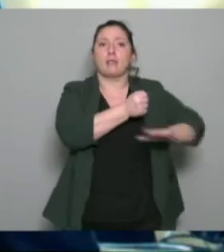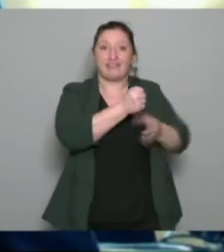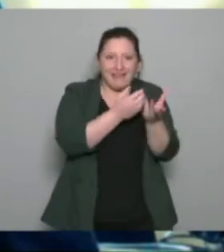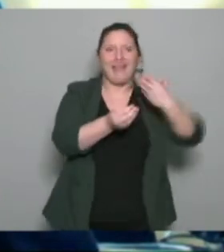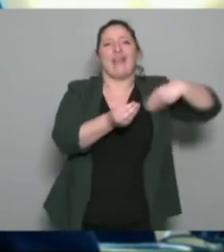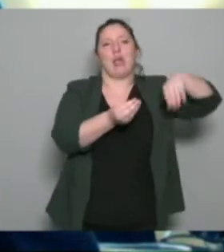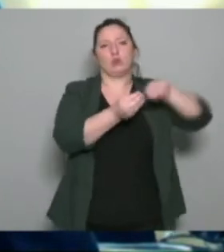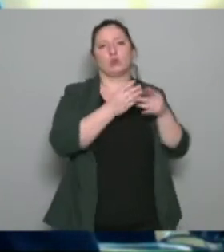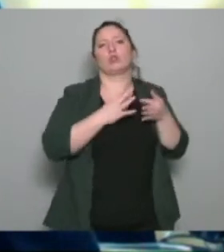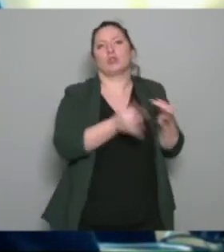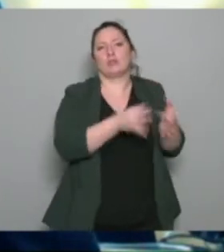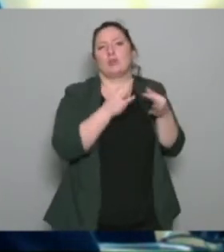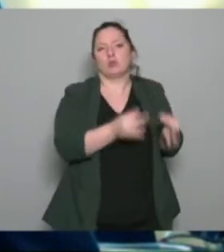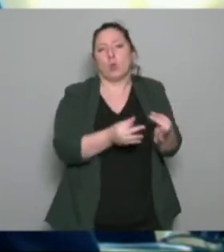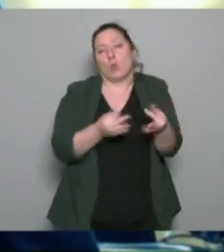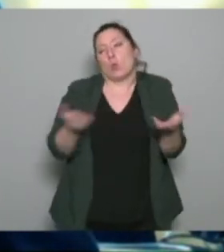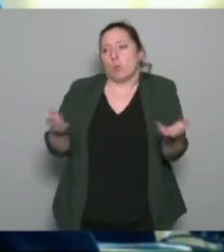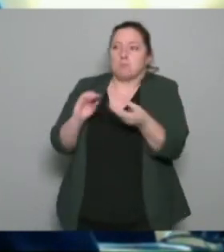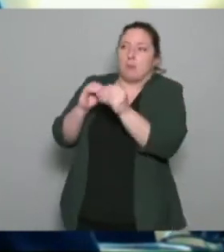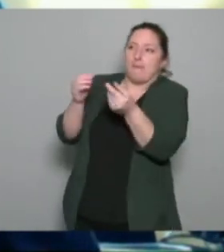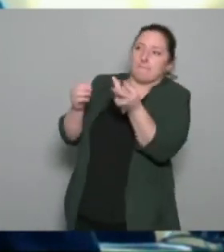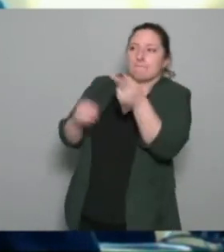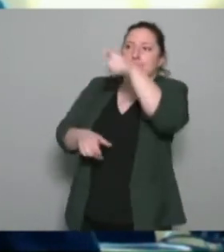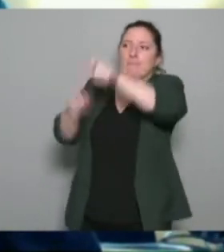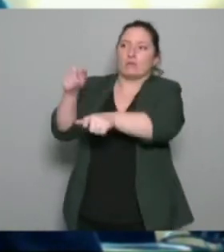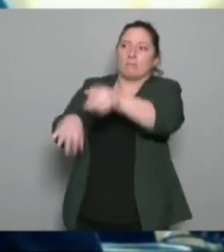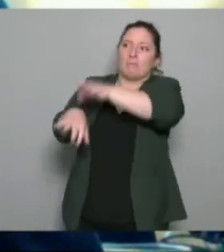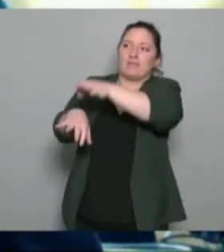aux problématiques qu'on peut retrouver chez nos patients